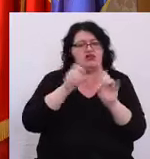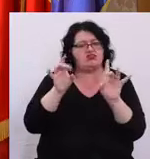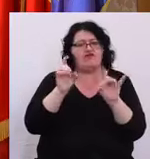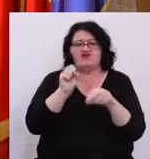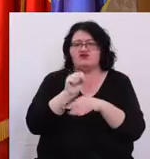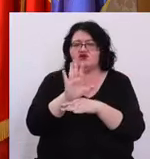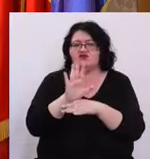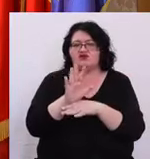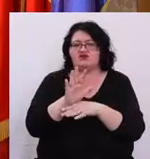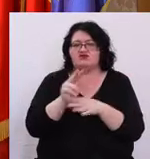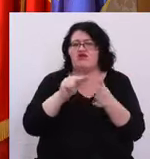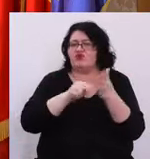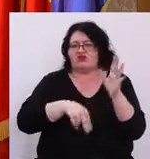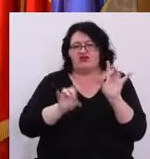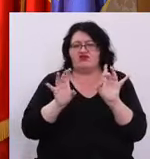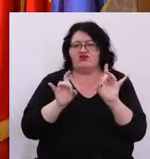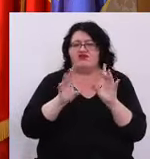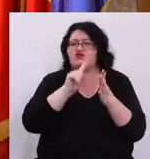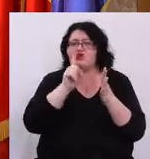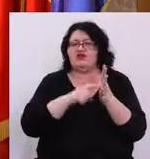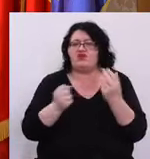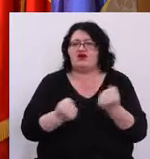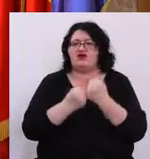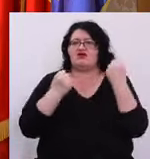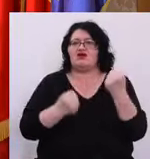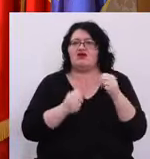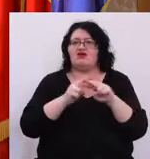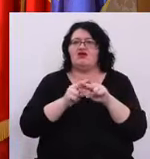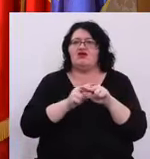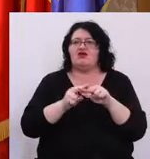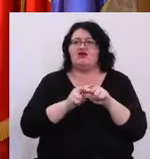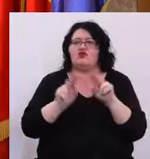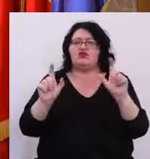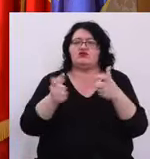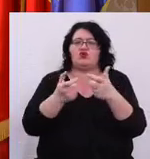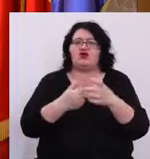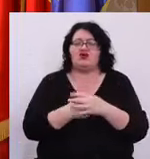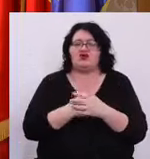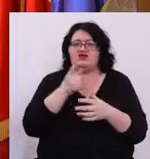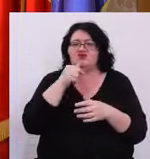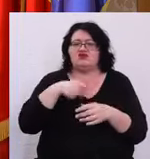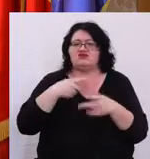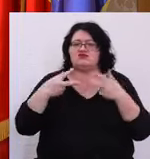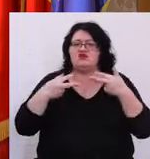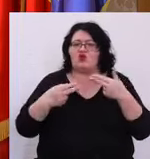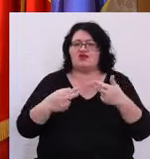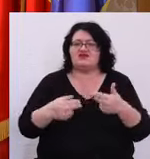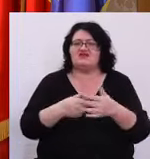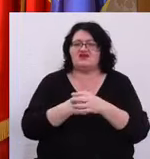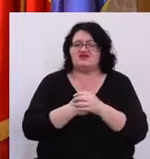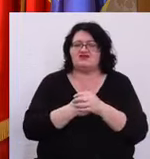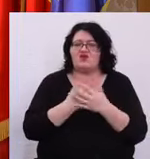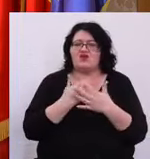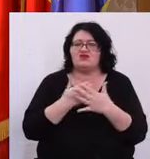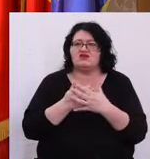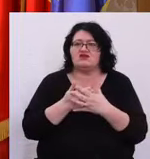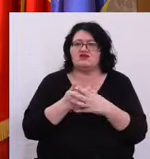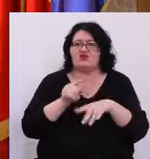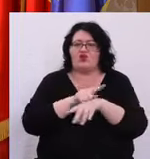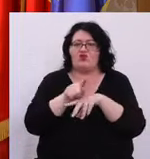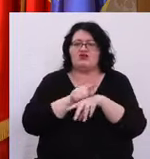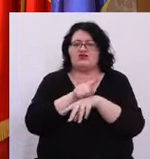avizate E o întrebare dificilă Cum, într-o carantină, unde există o restricție pentru